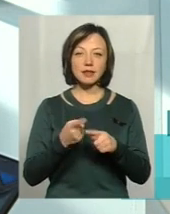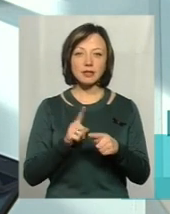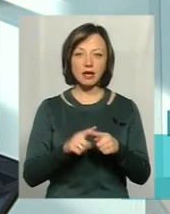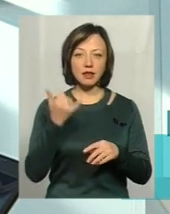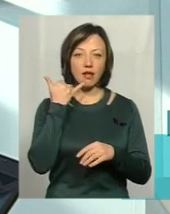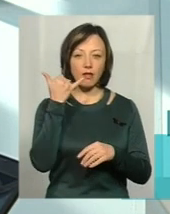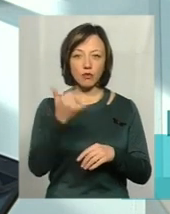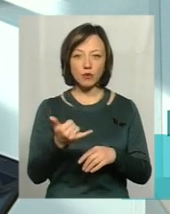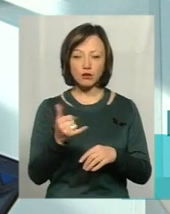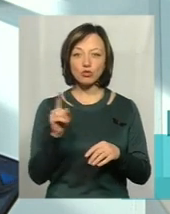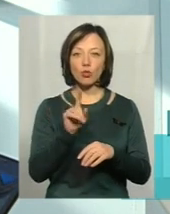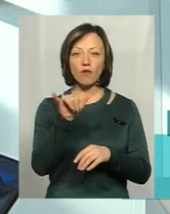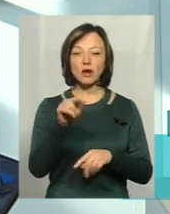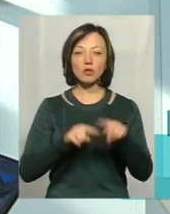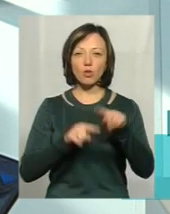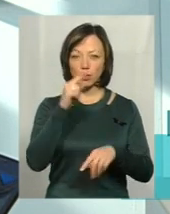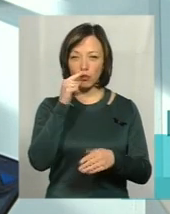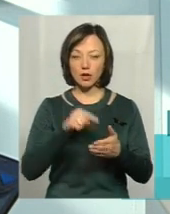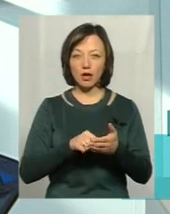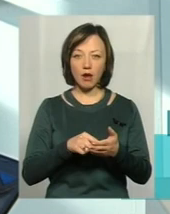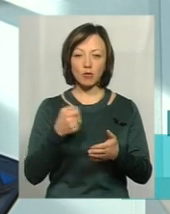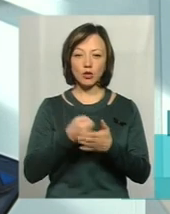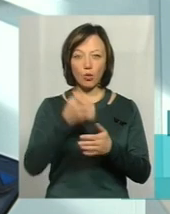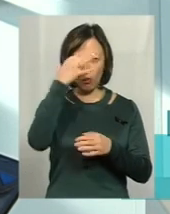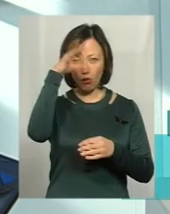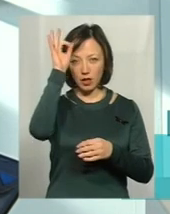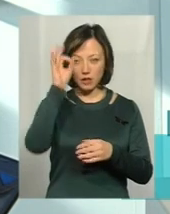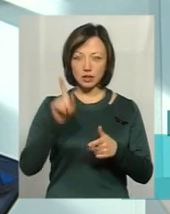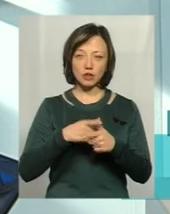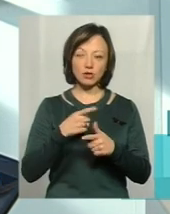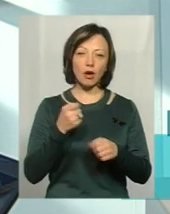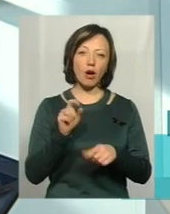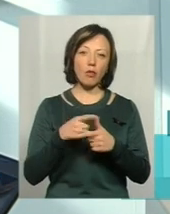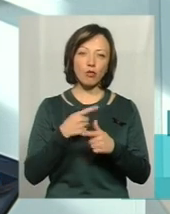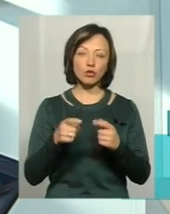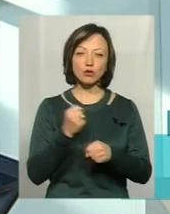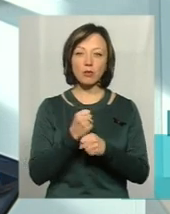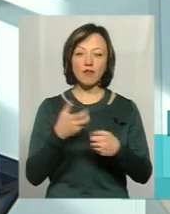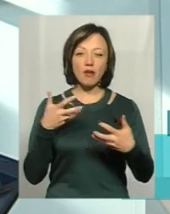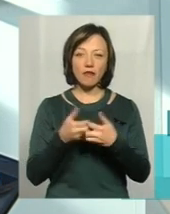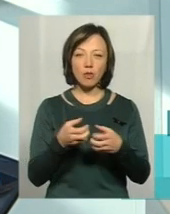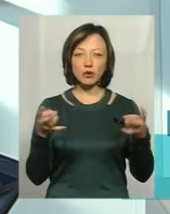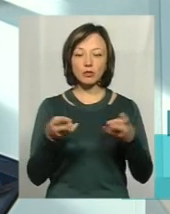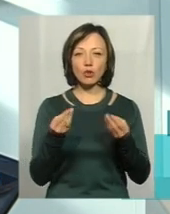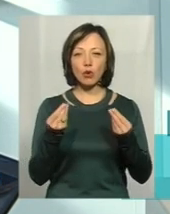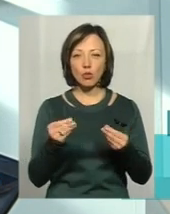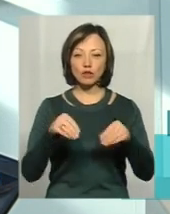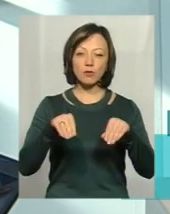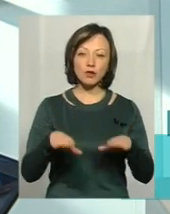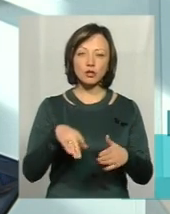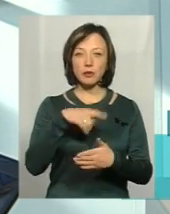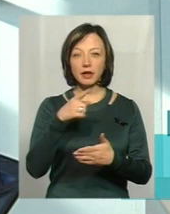телефонні дзвінки, що у вас родич потрапив до поліції, вчинив ДТП, потрібні гроші, щоб вирішити питання.